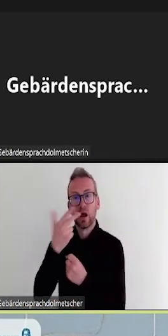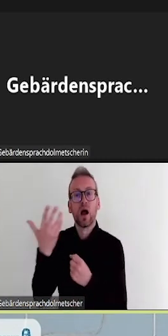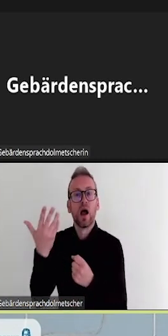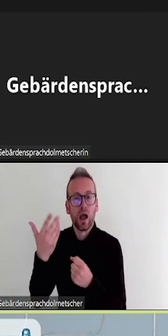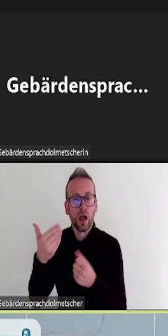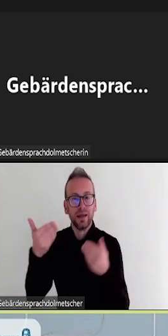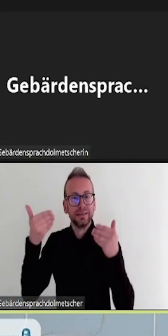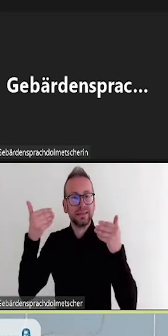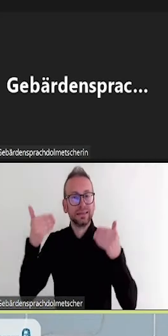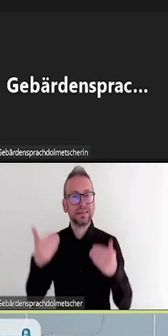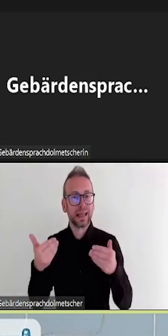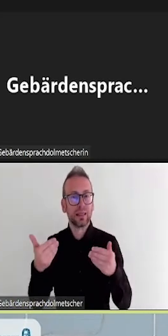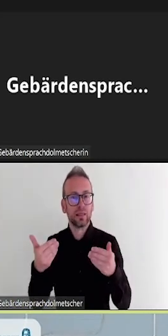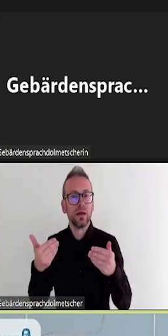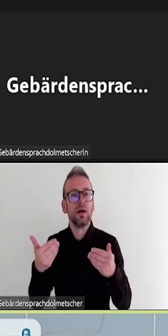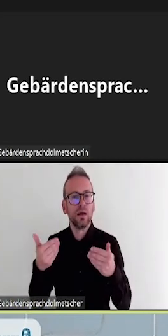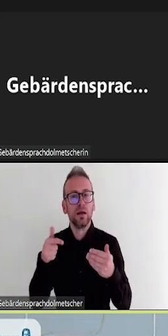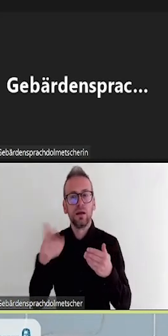ausgeführt werden.